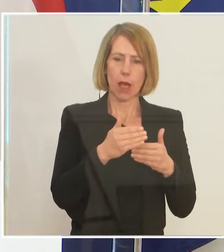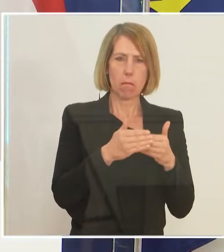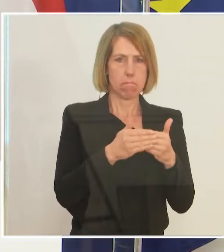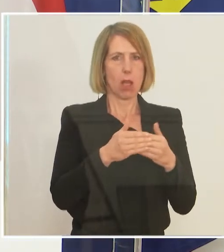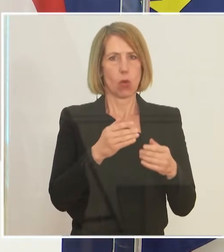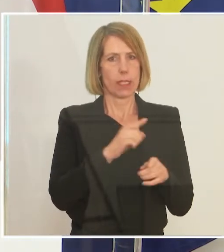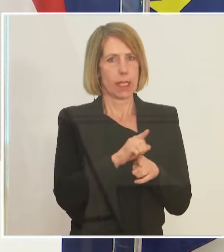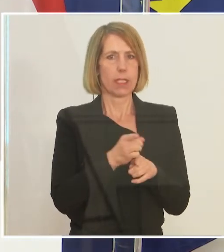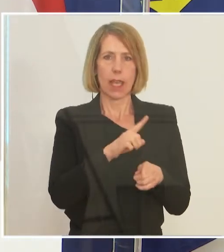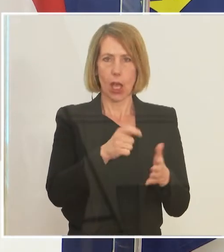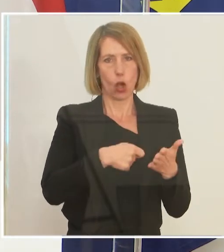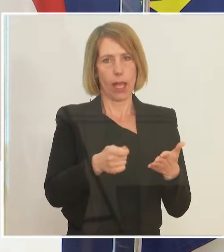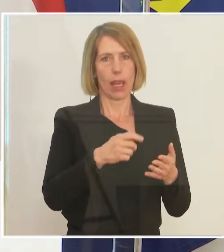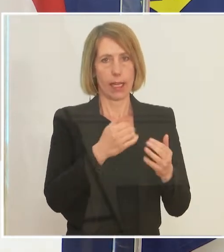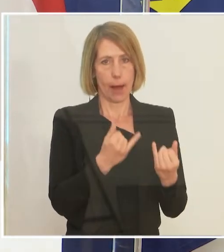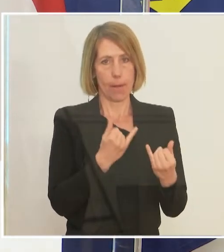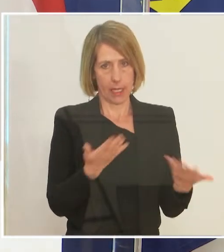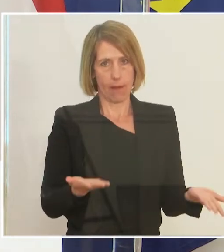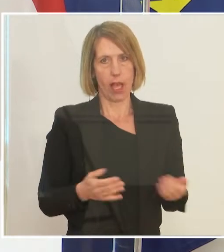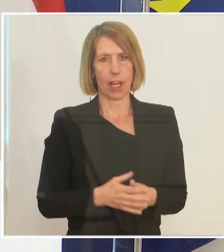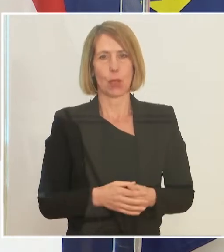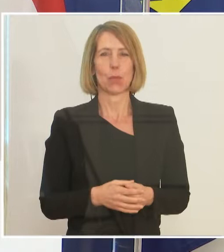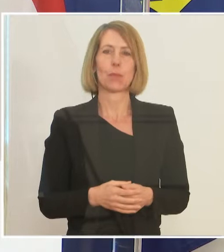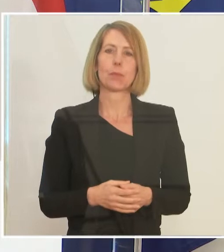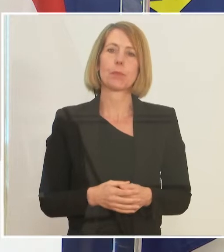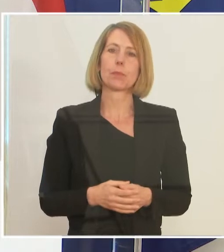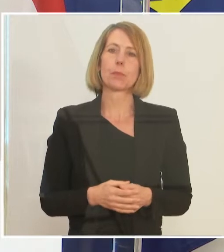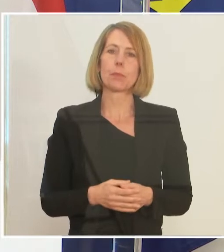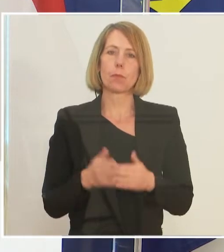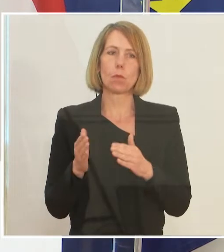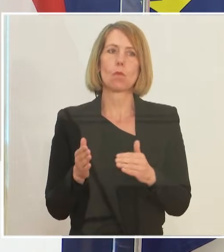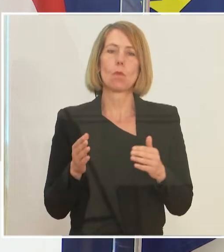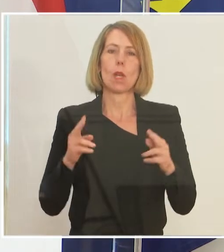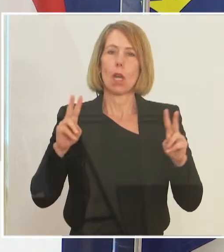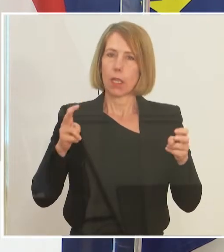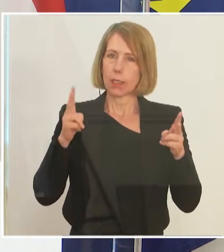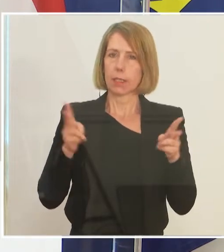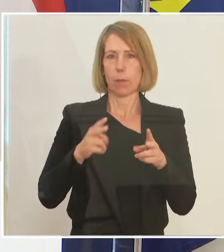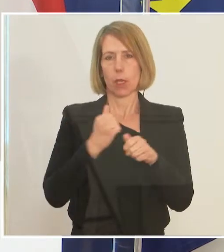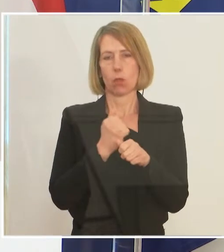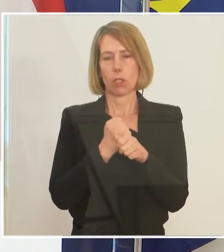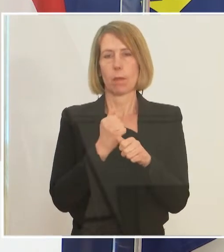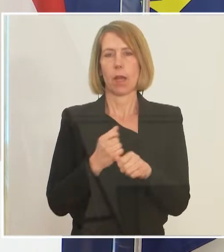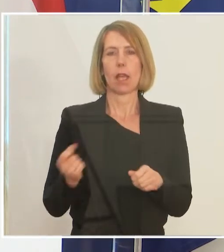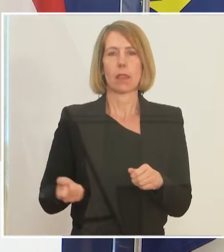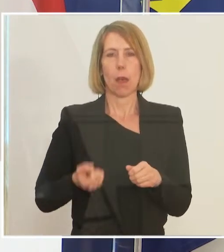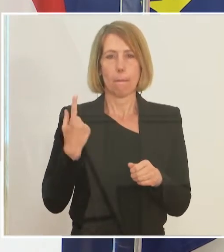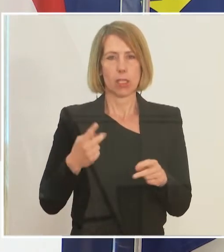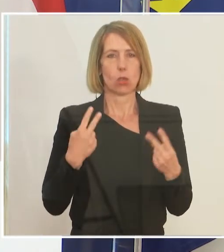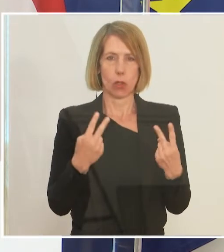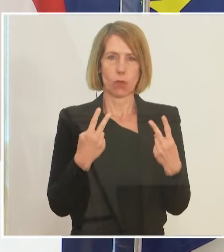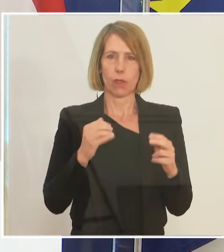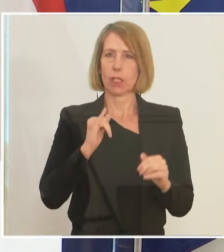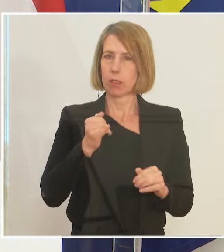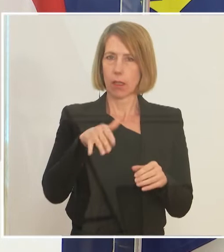Zeit auch zu erledigen mittlerweile. Die Kurzarbeit ist, wie gesagt, ganz besonders wichtig